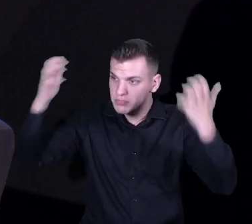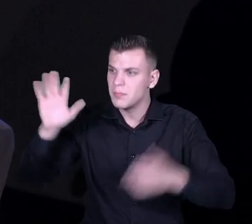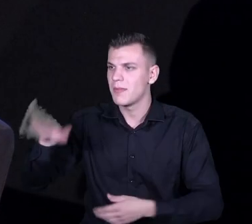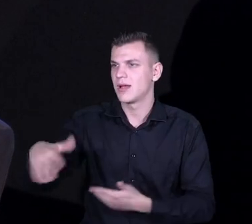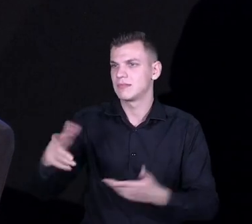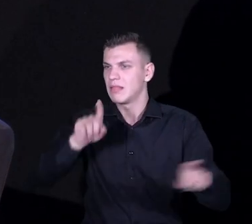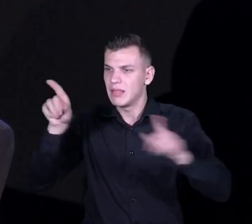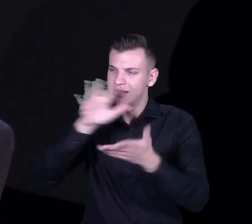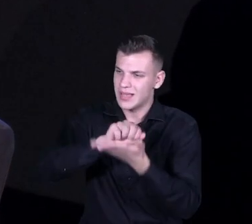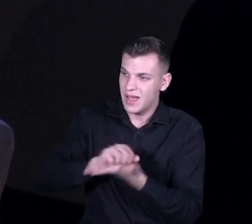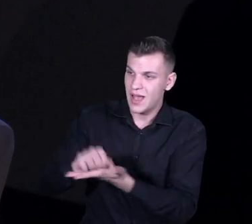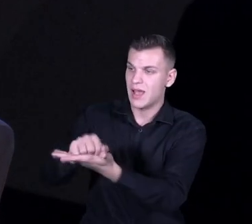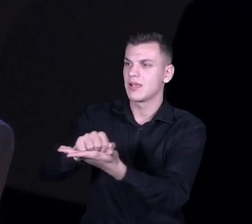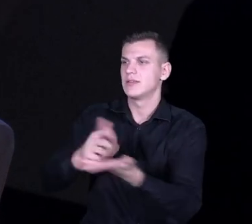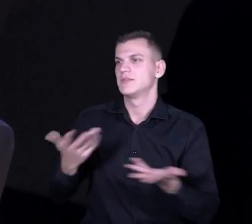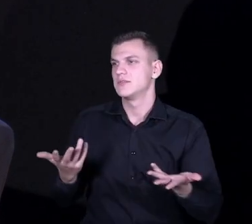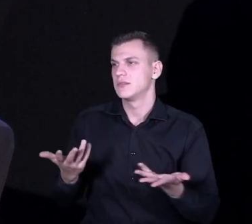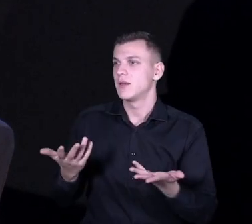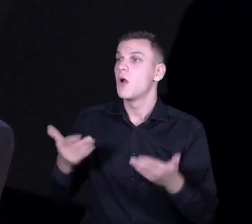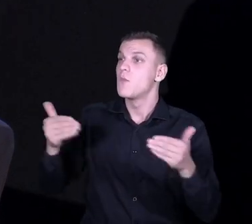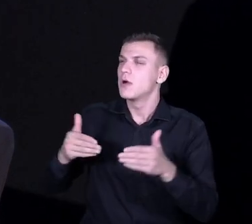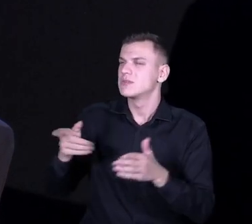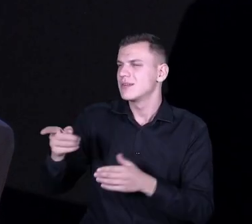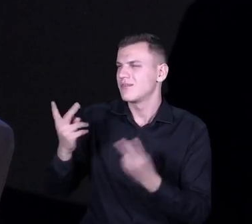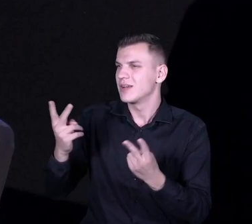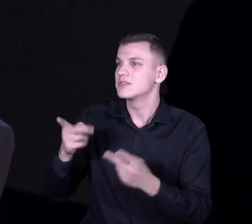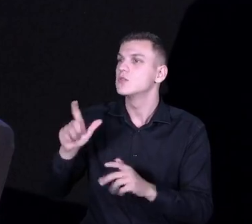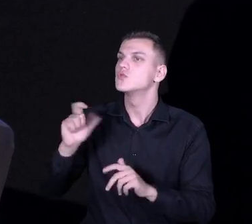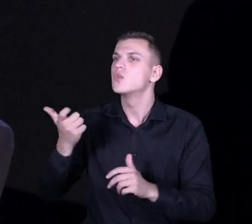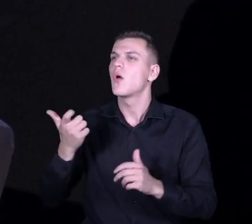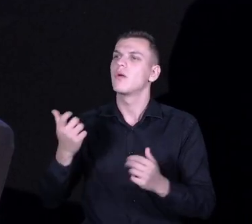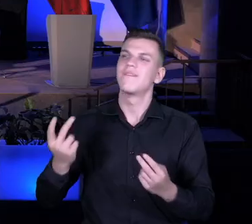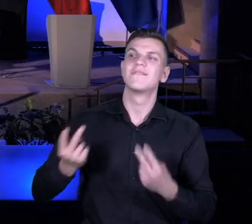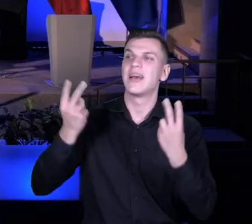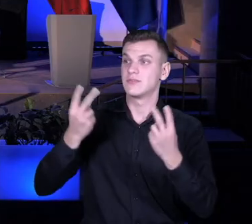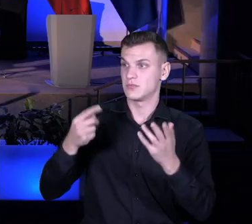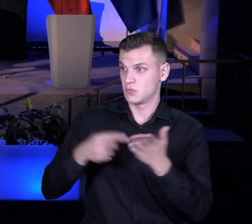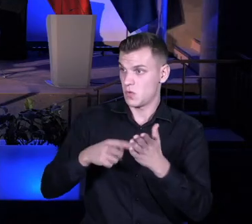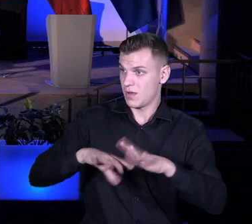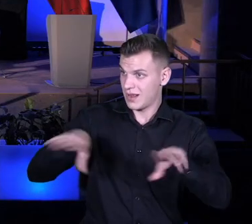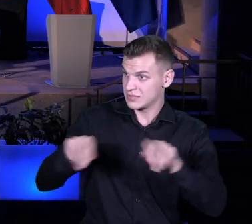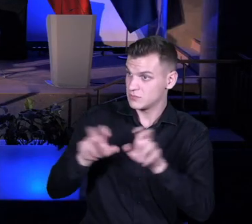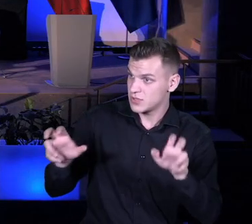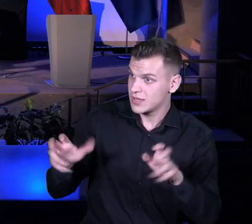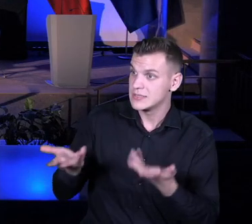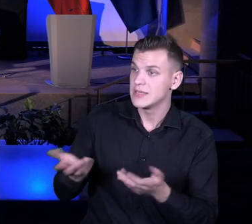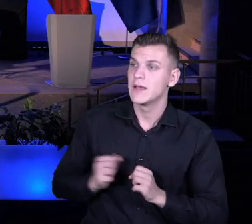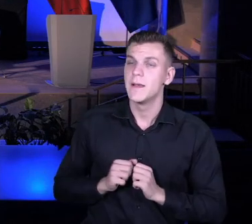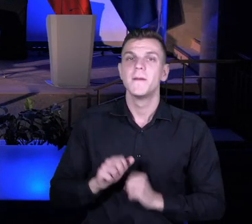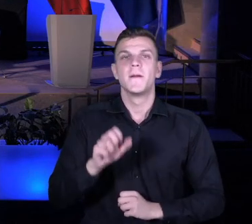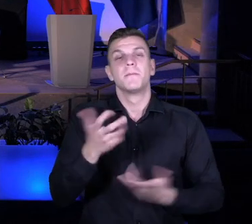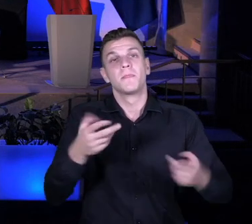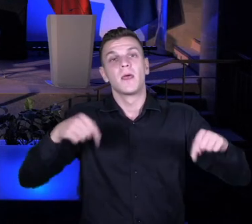istotnych, prawda, tych kluczowych. Ja też dzisiaj tutaj w Kuluarach miałam przyjemność rozmawiać z wieloma osobami i